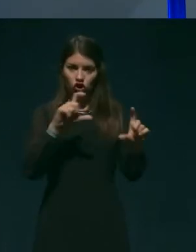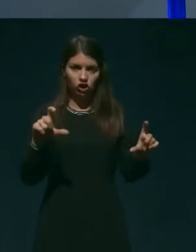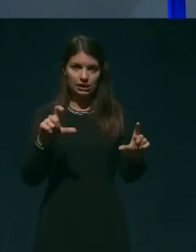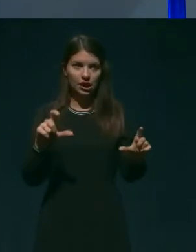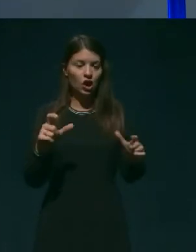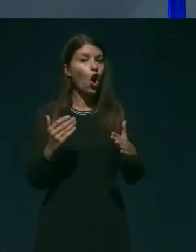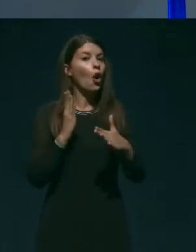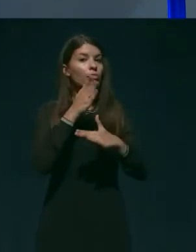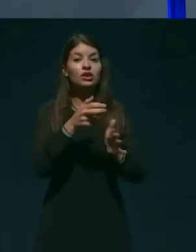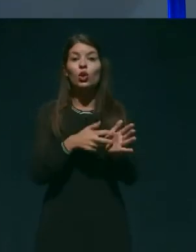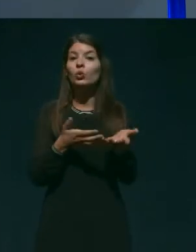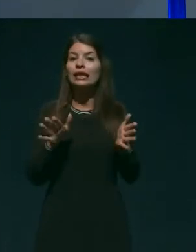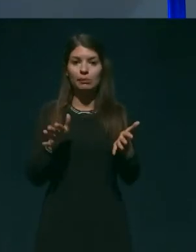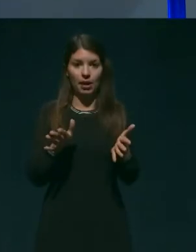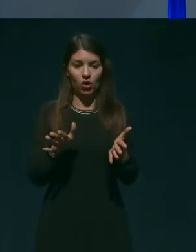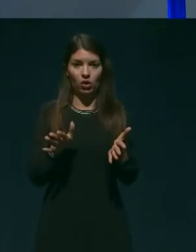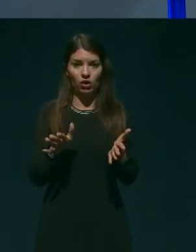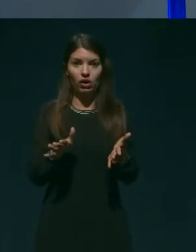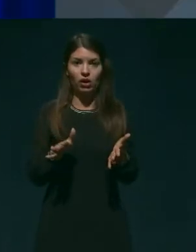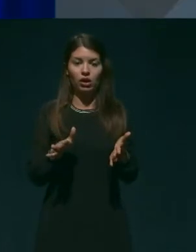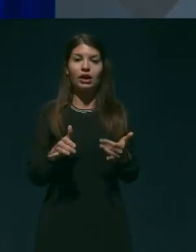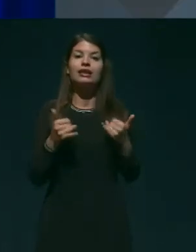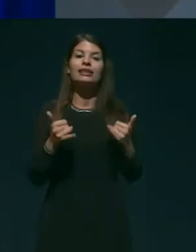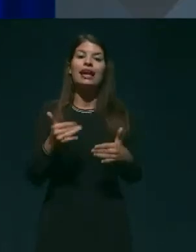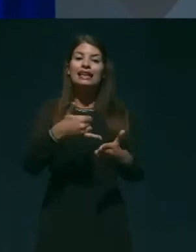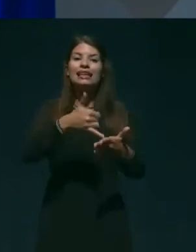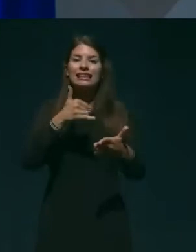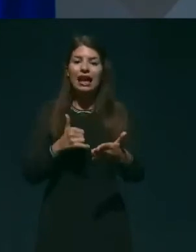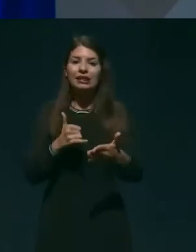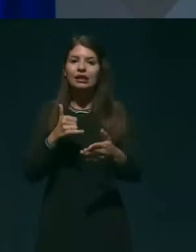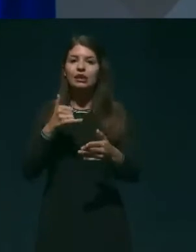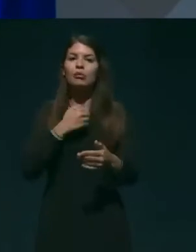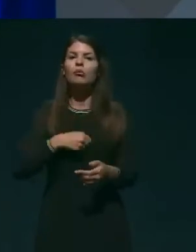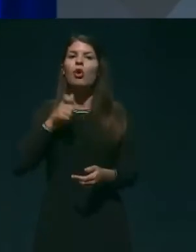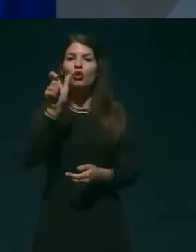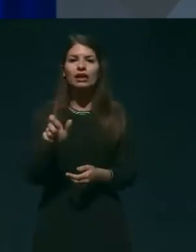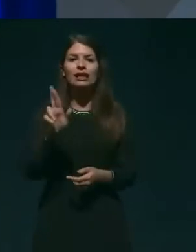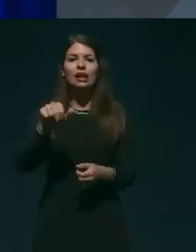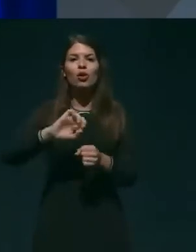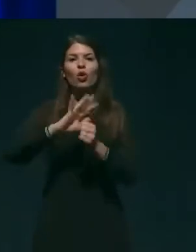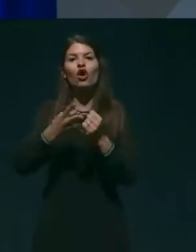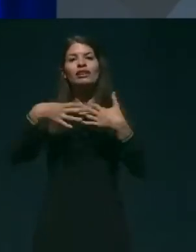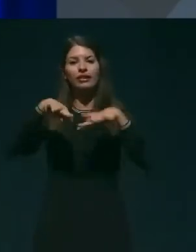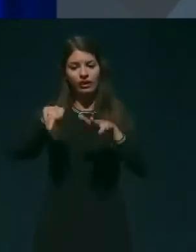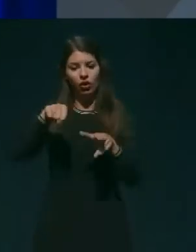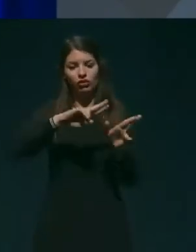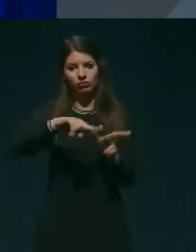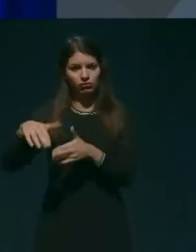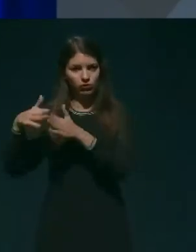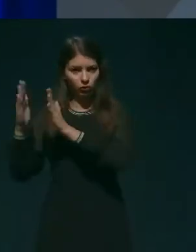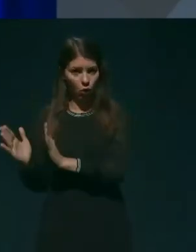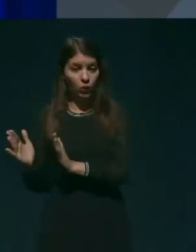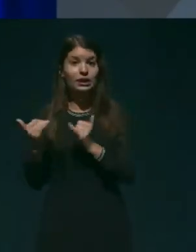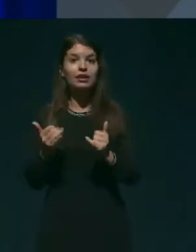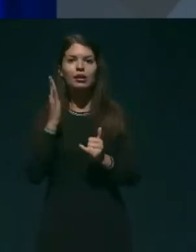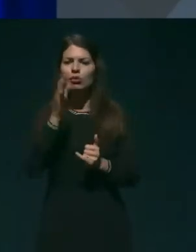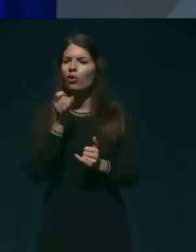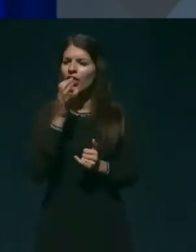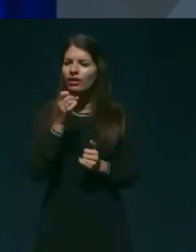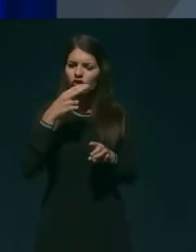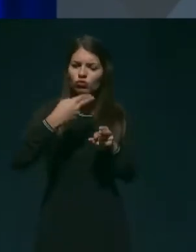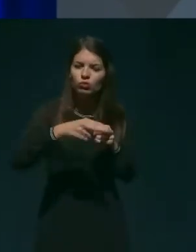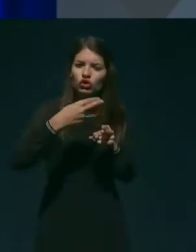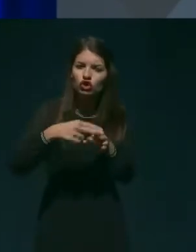potekajo, ravno kar smo odpustili zadnjega bovnika s COVID. V teg dnega bo potekalo obsežno razkoževanje prostorov, kjer so bili prej bovniki.